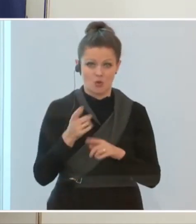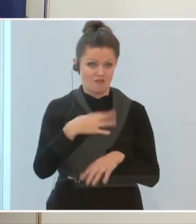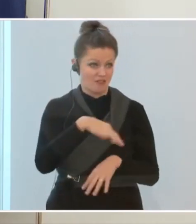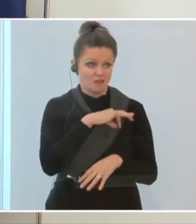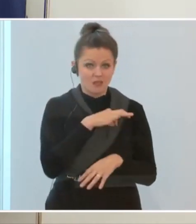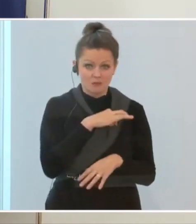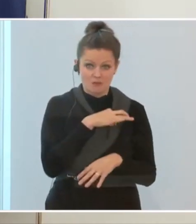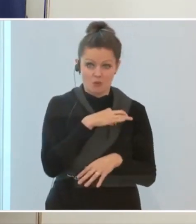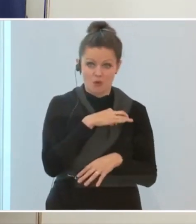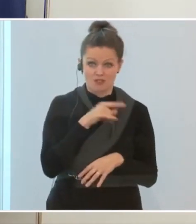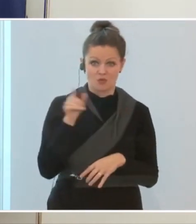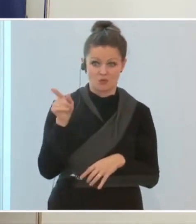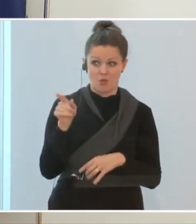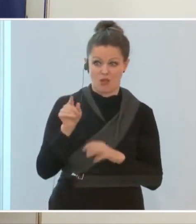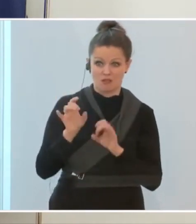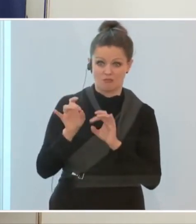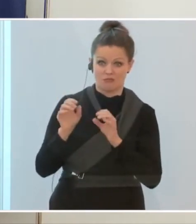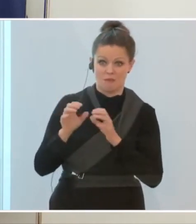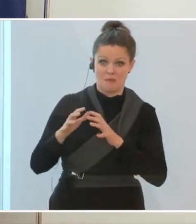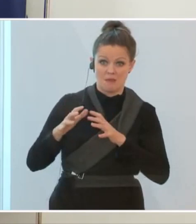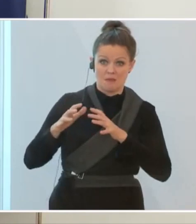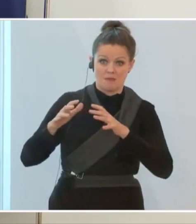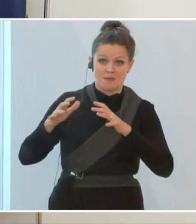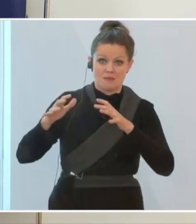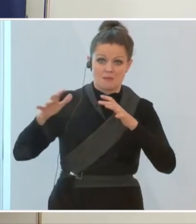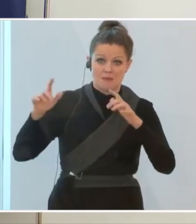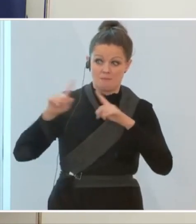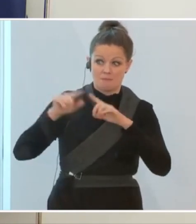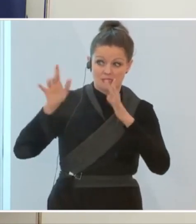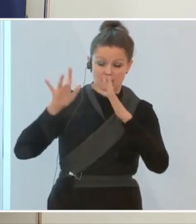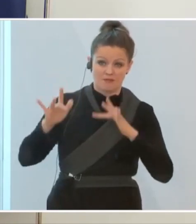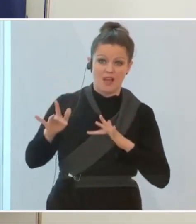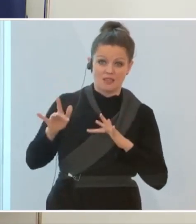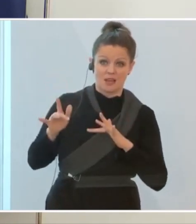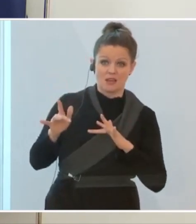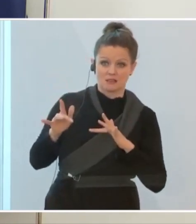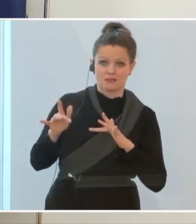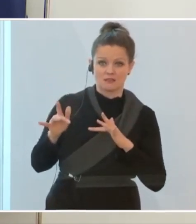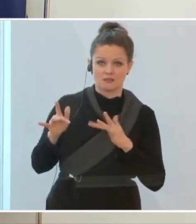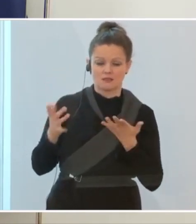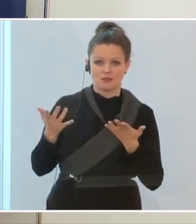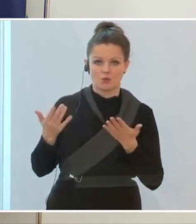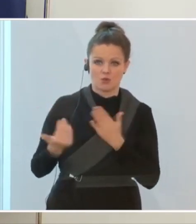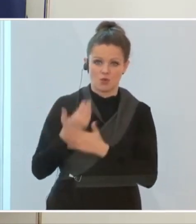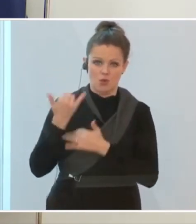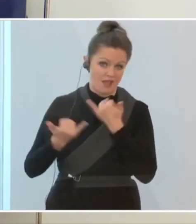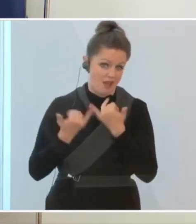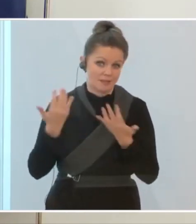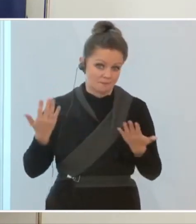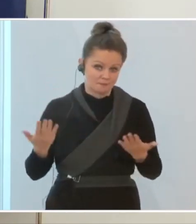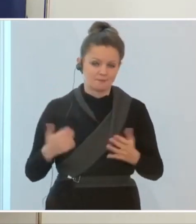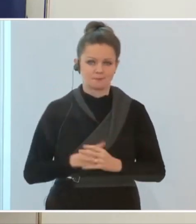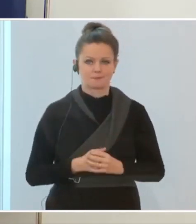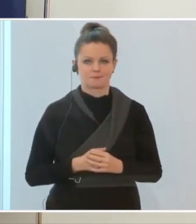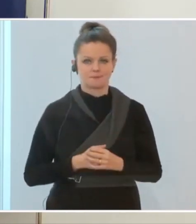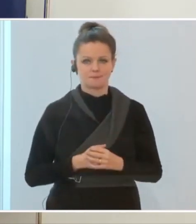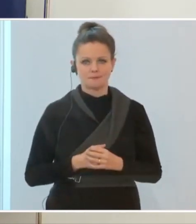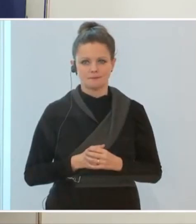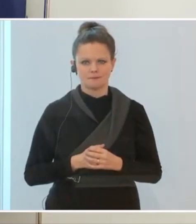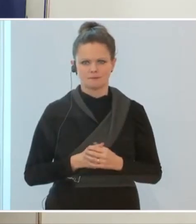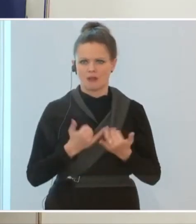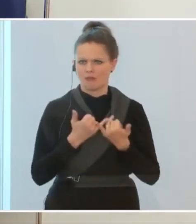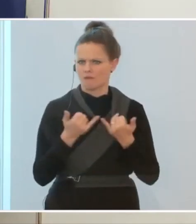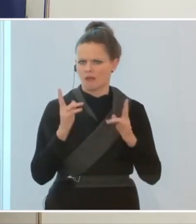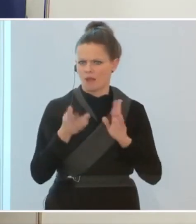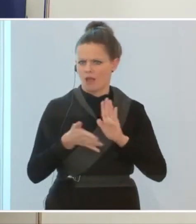nach einem steigenden Ansteckungsniveau noch bis zu Weihnachten und Neujahr. Und wie lässt sich